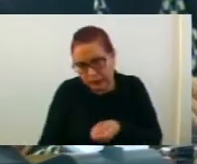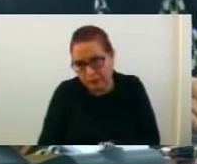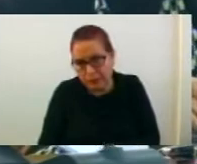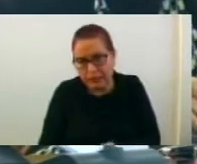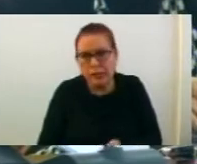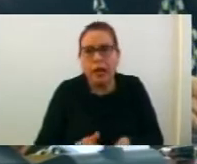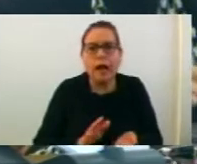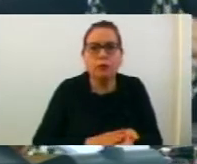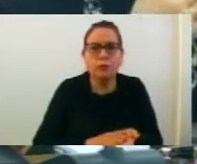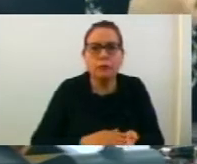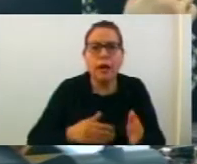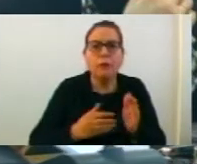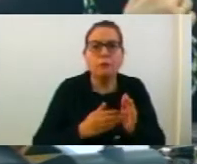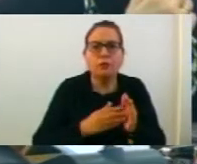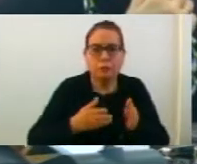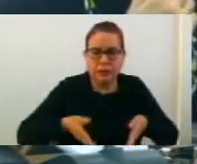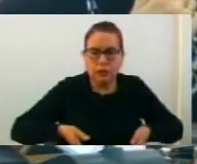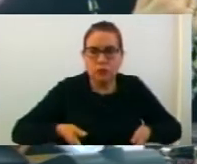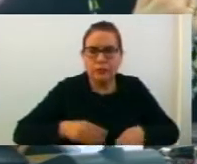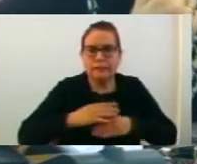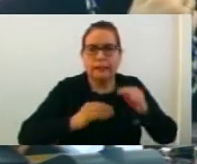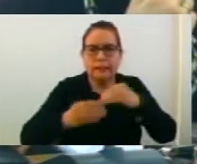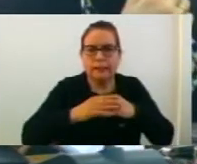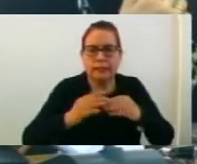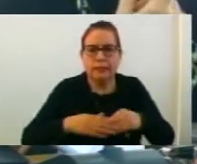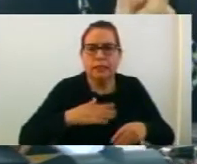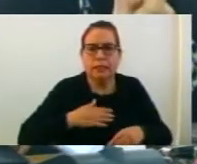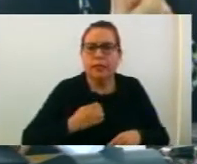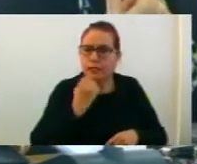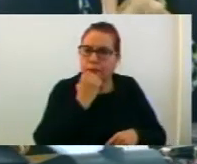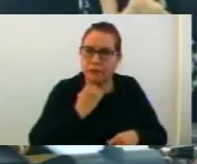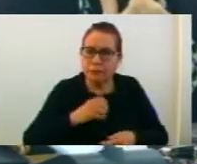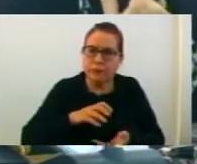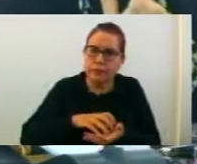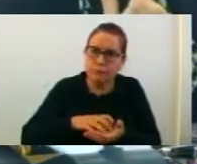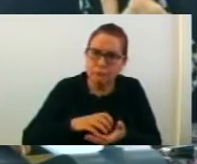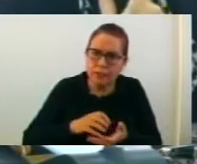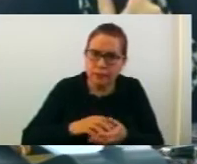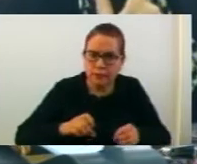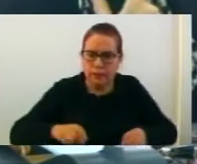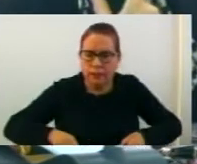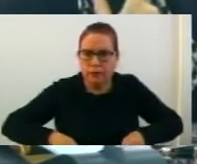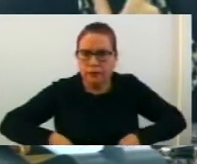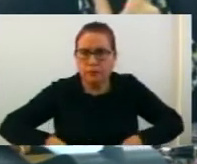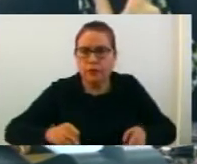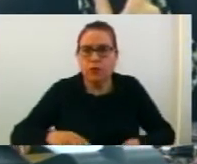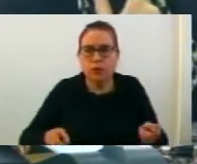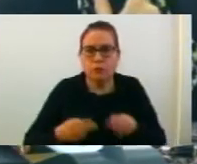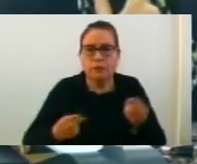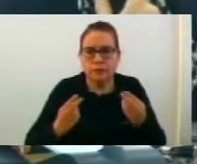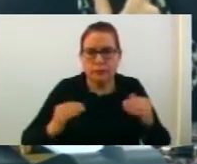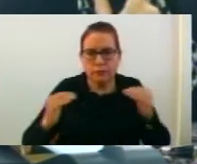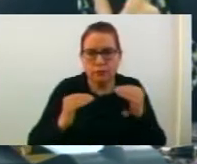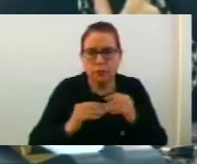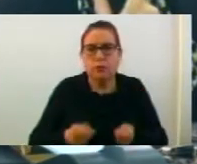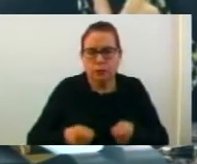други проекти на поединични улици. Произнесувајќи се за ова предлука одлука, комисијата едногласно донесе заклучок